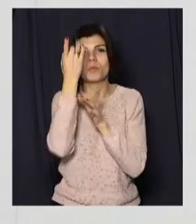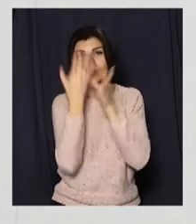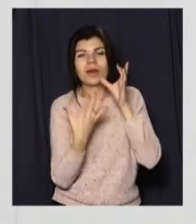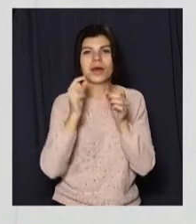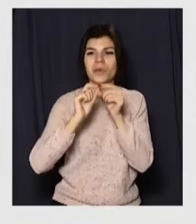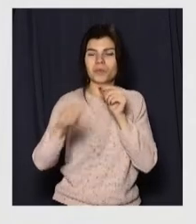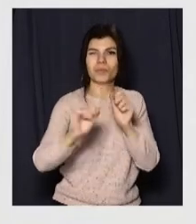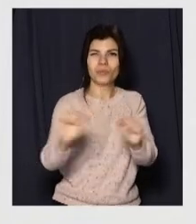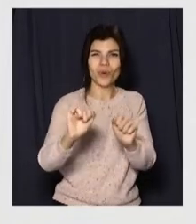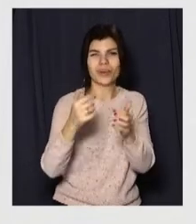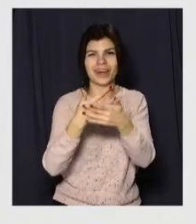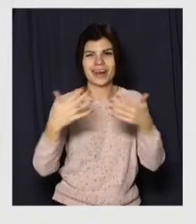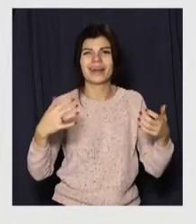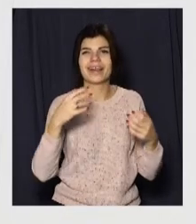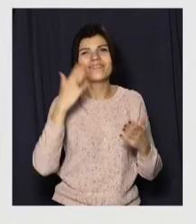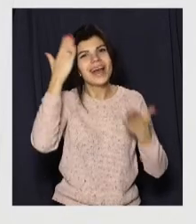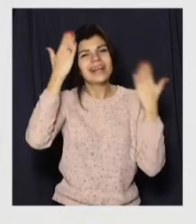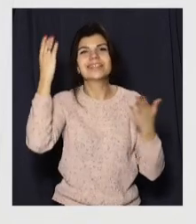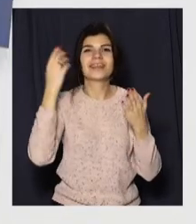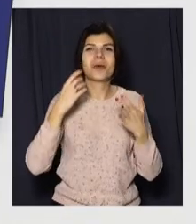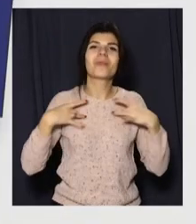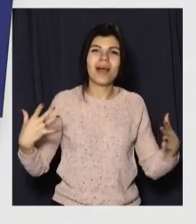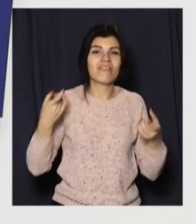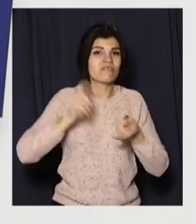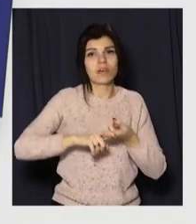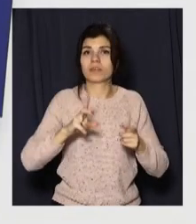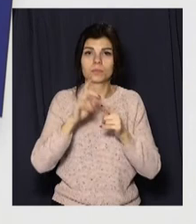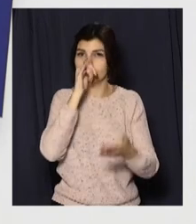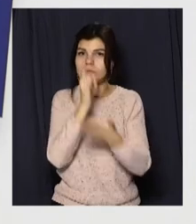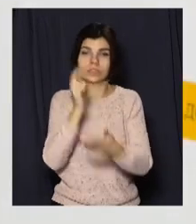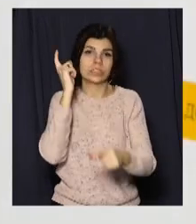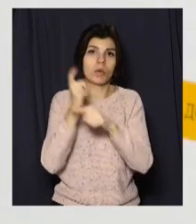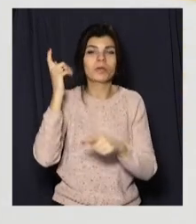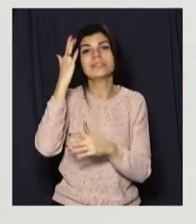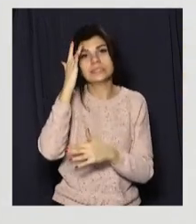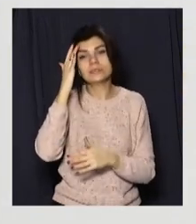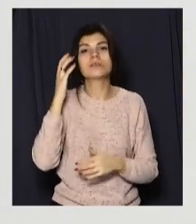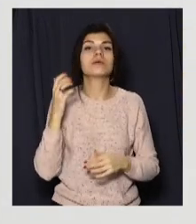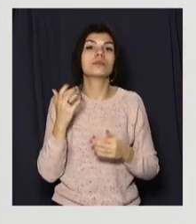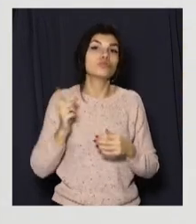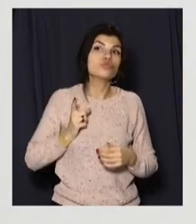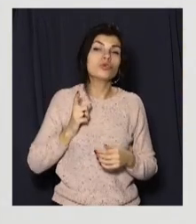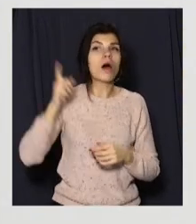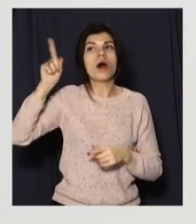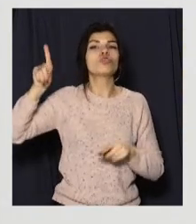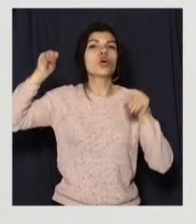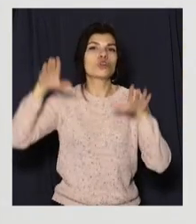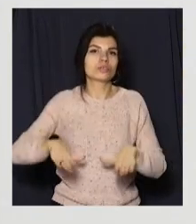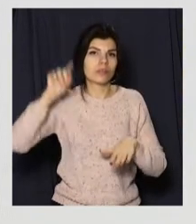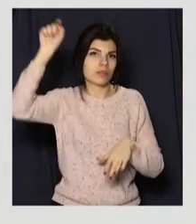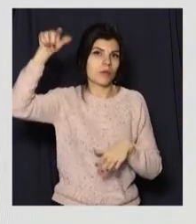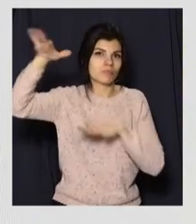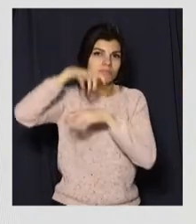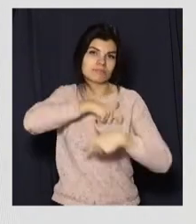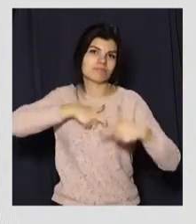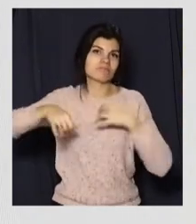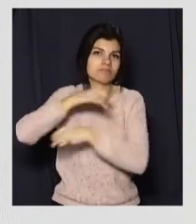25, то вона потрапить на стіл до президента. І тоді вже, чи заборонять вибухові розваги? Слово за гарантом. Анастасія Вільхова, Сергій Макаров,